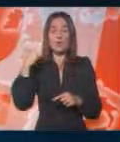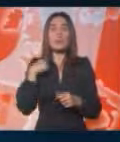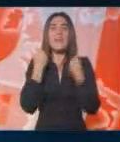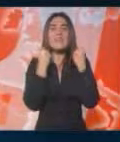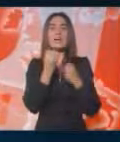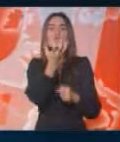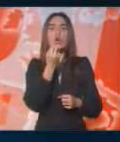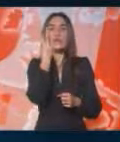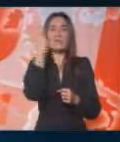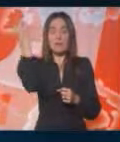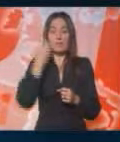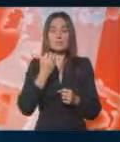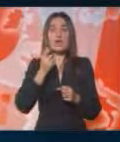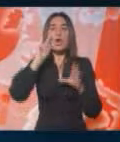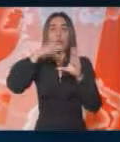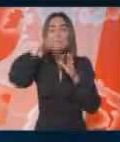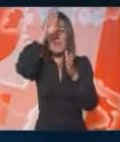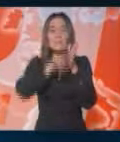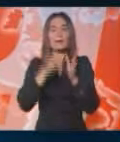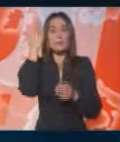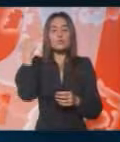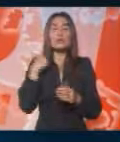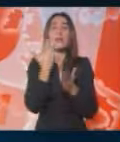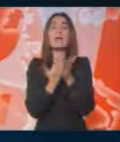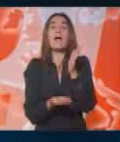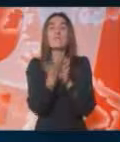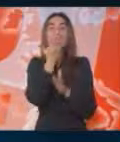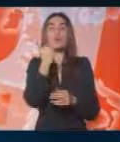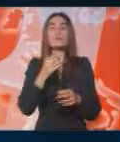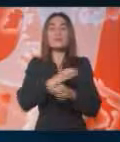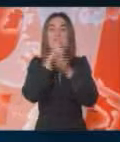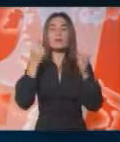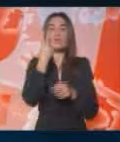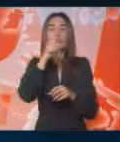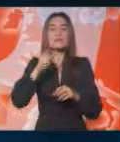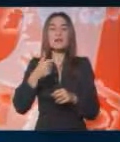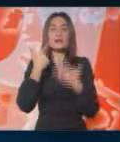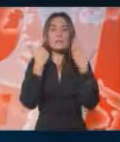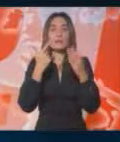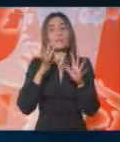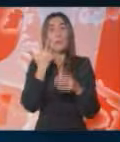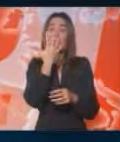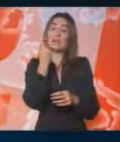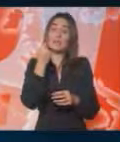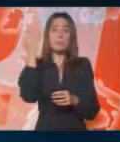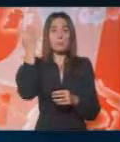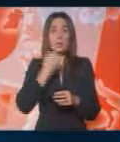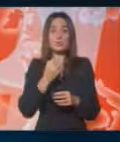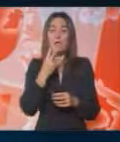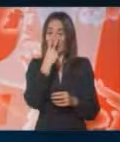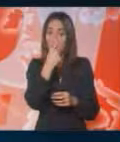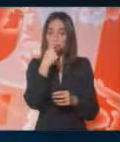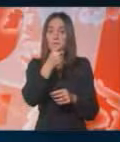2%, s time što je dubina pada prošle godine bila veća od zvaničnih 27%, nekih 5,5%. E sad gledam u tom